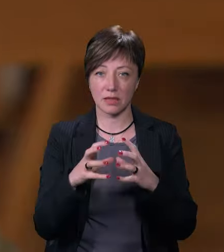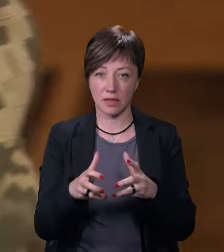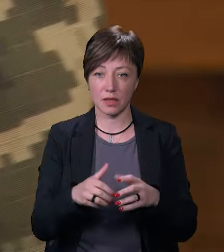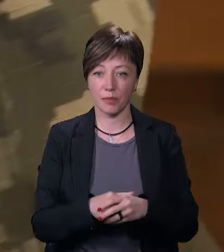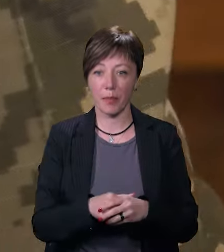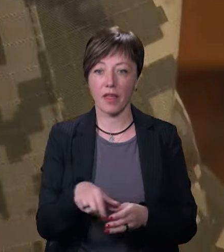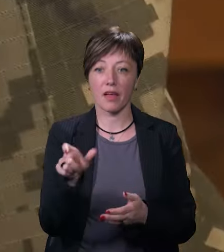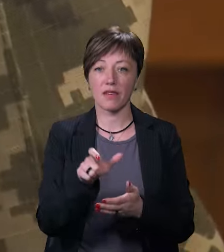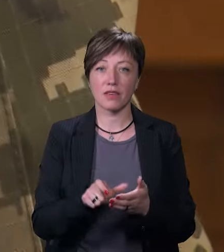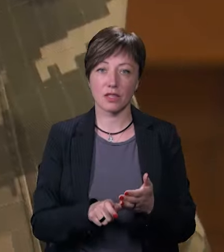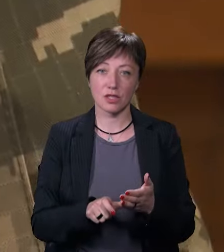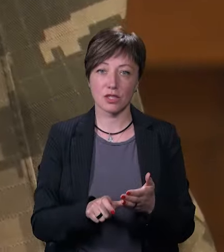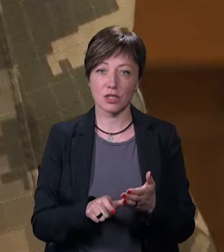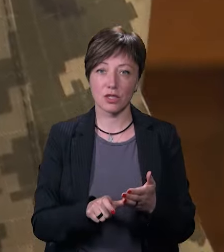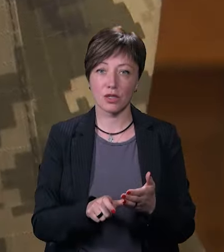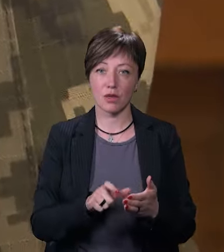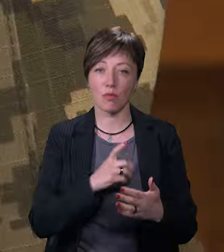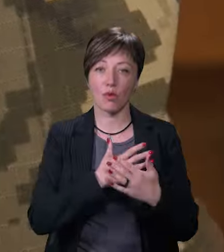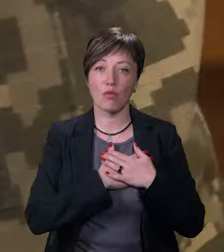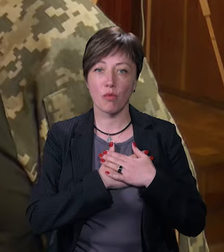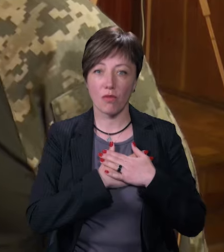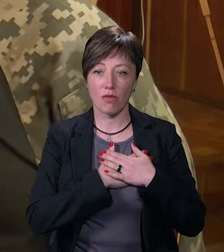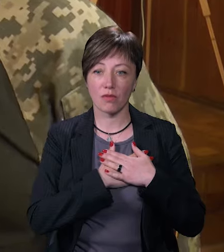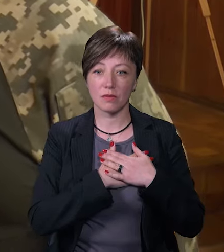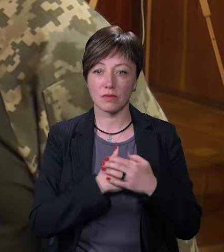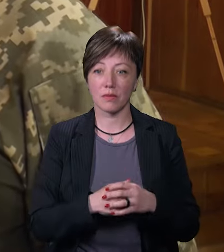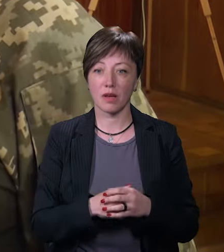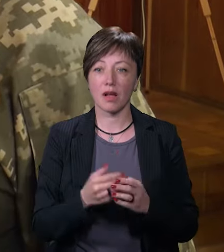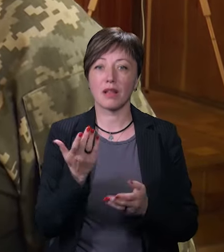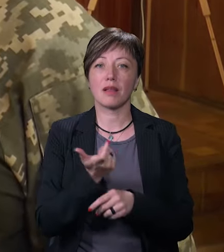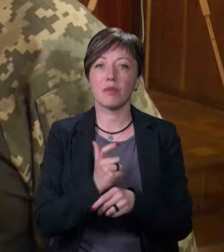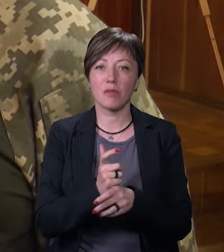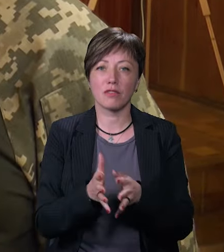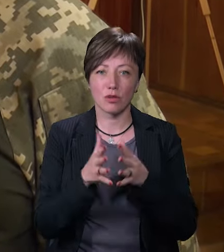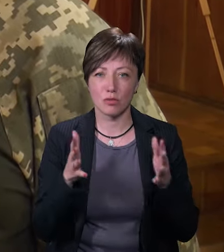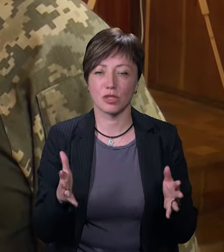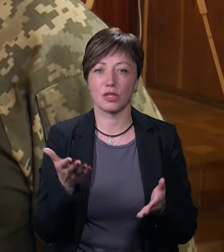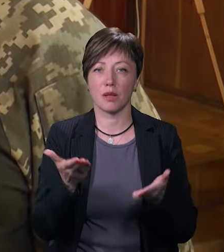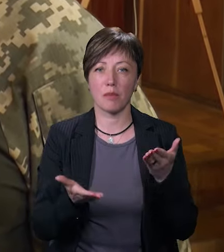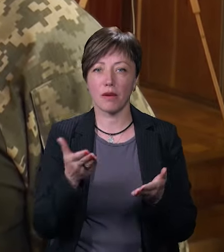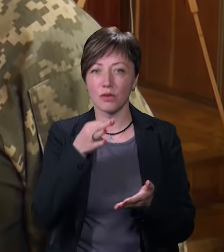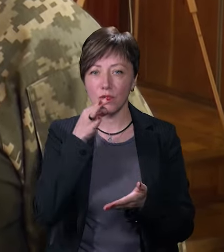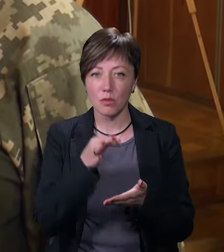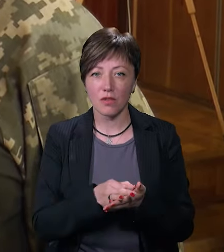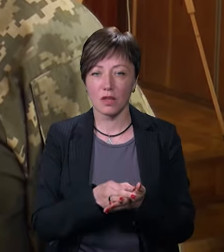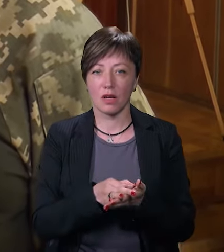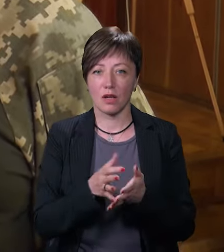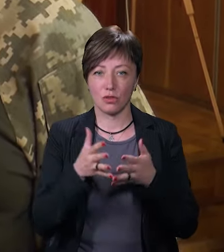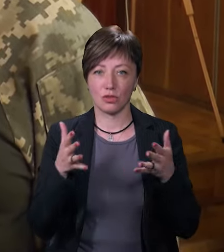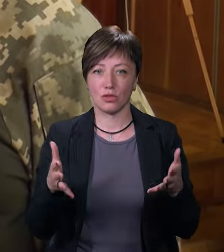Вірші про любов, про кохання, напевно глибше, напевно відповідальніше,